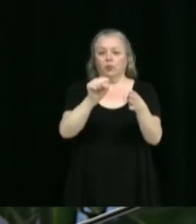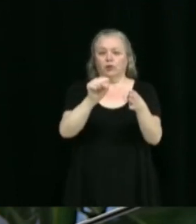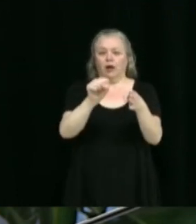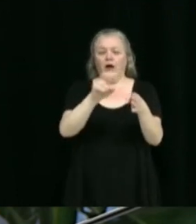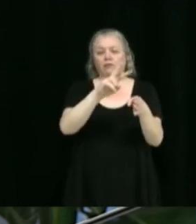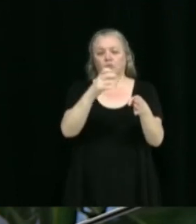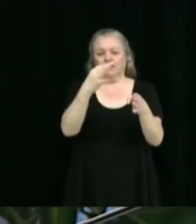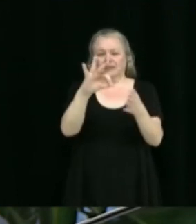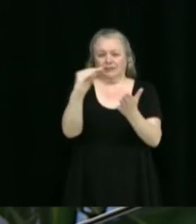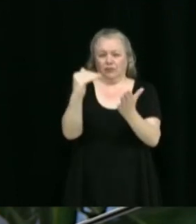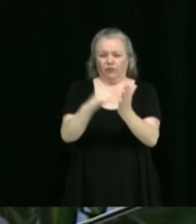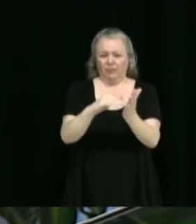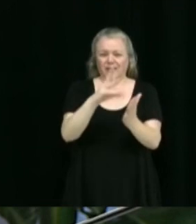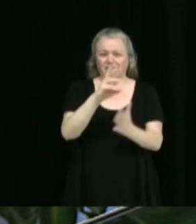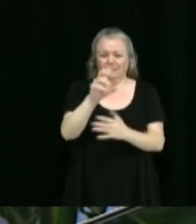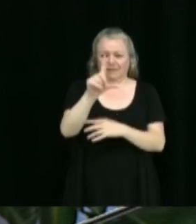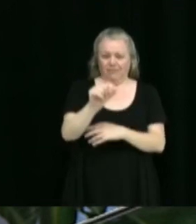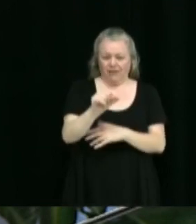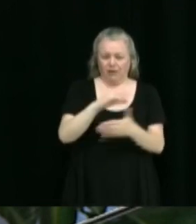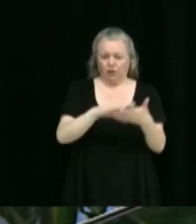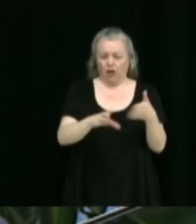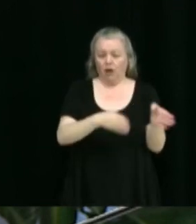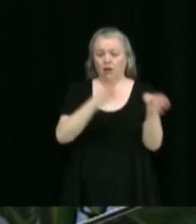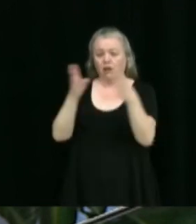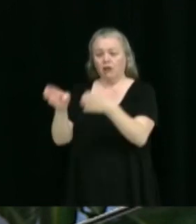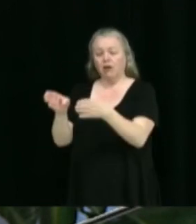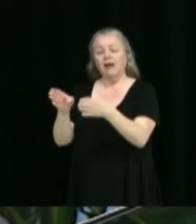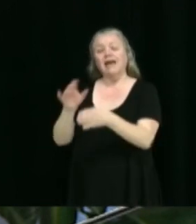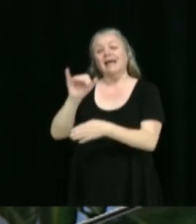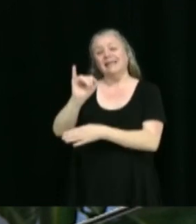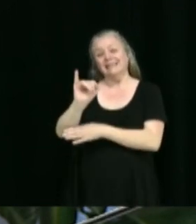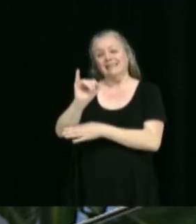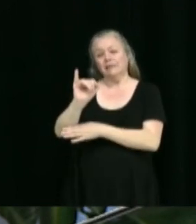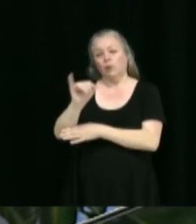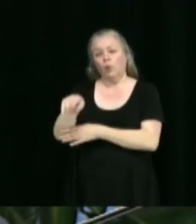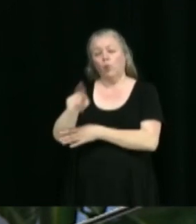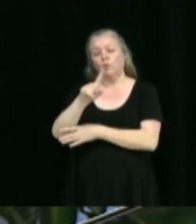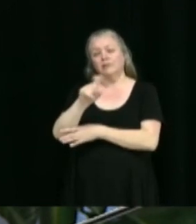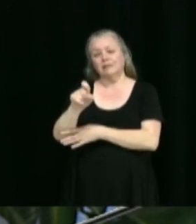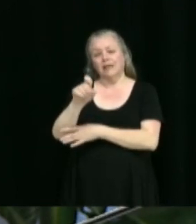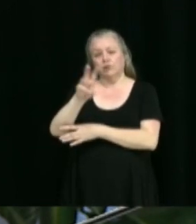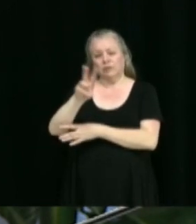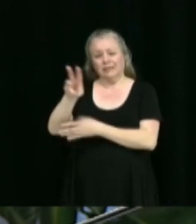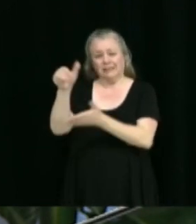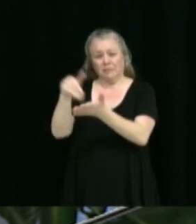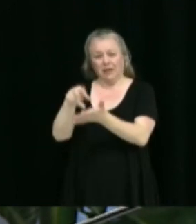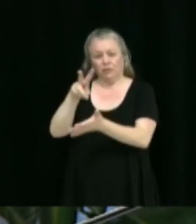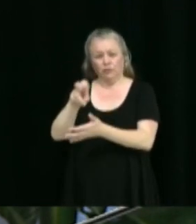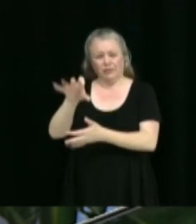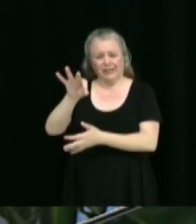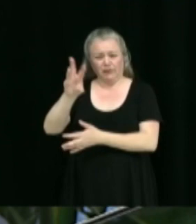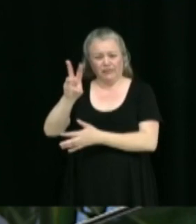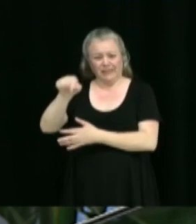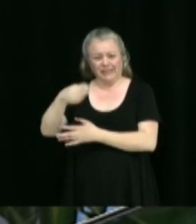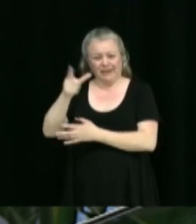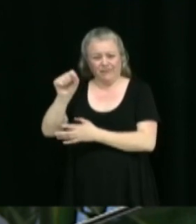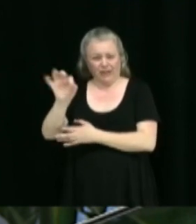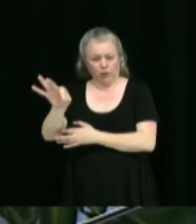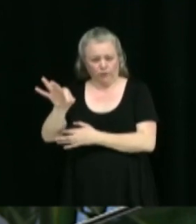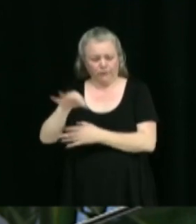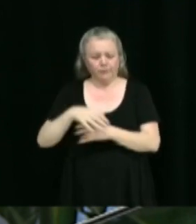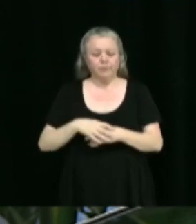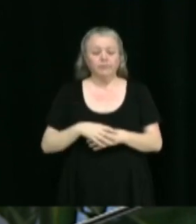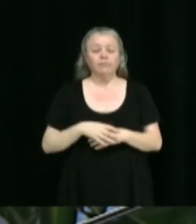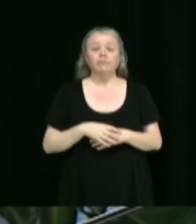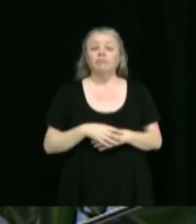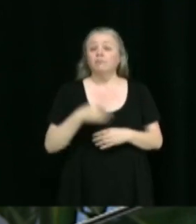219 620 $ et de INDICO pour 166 296 $ et 29 $. Il y a